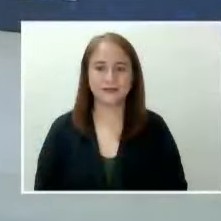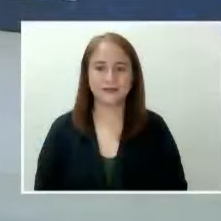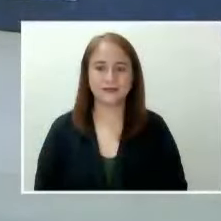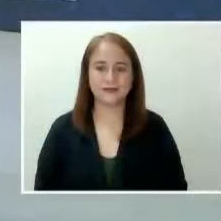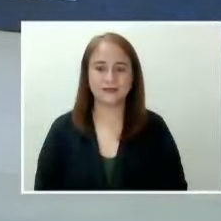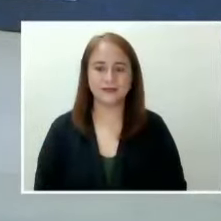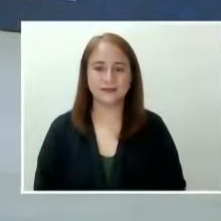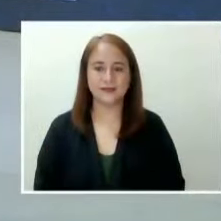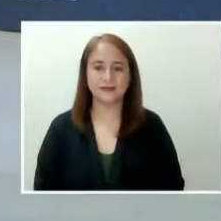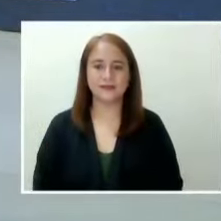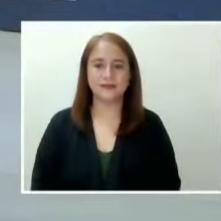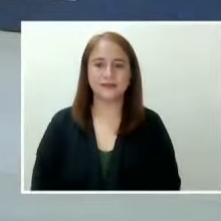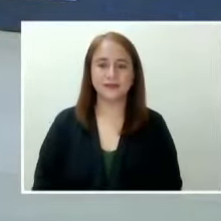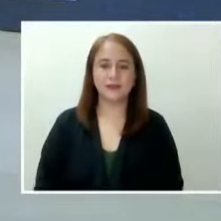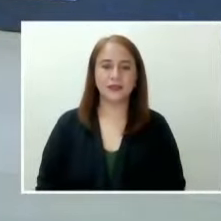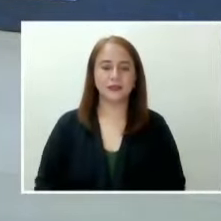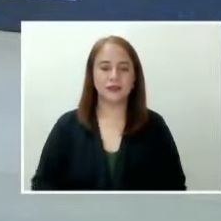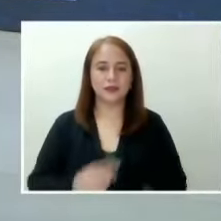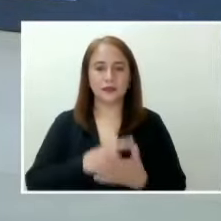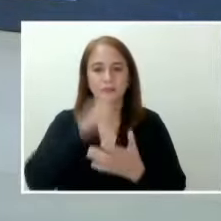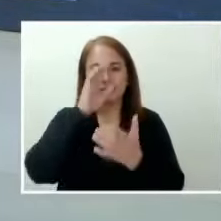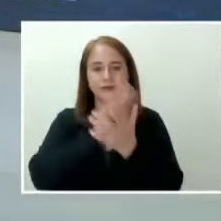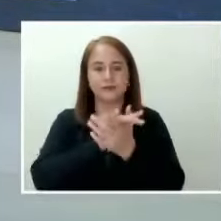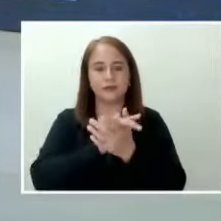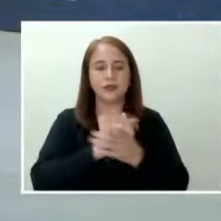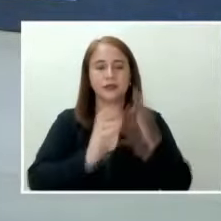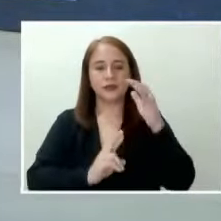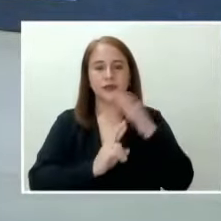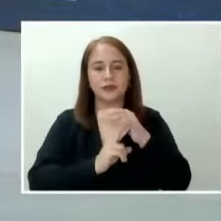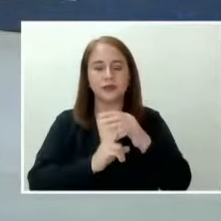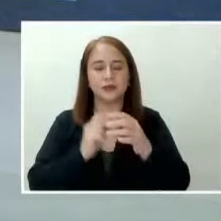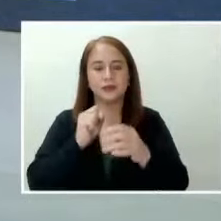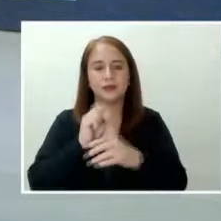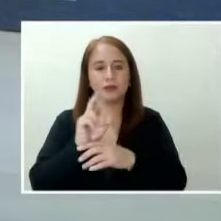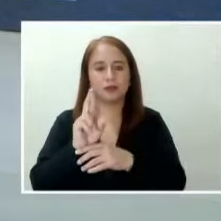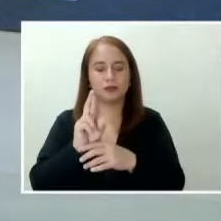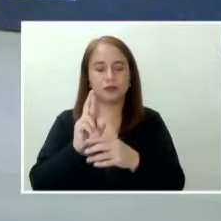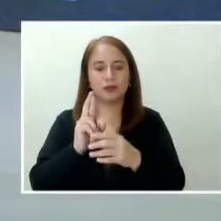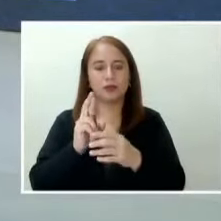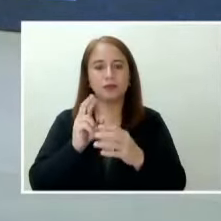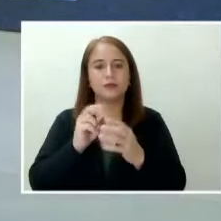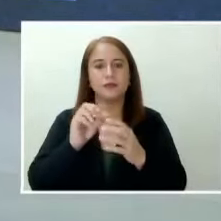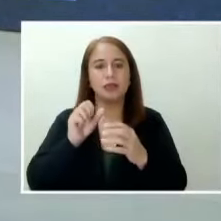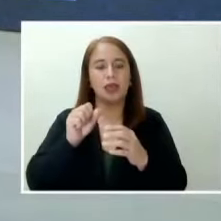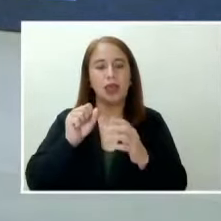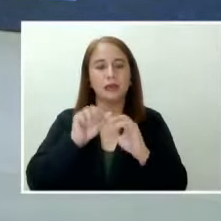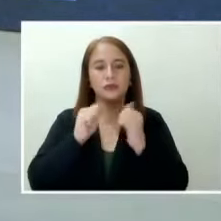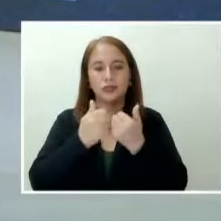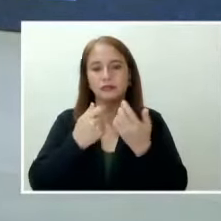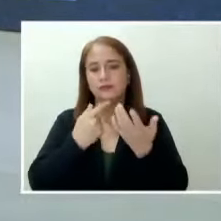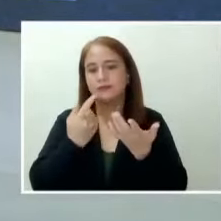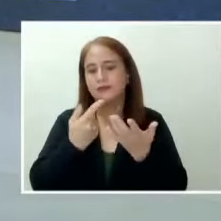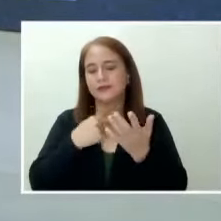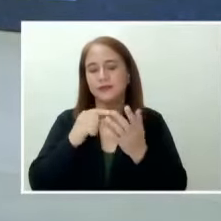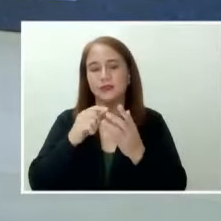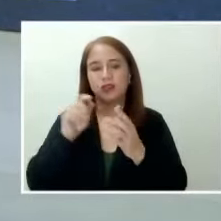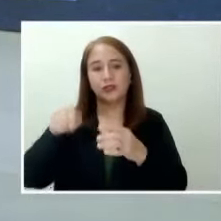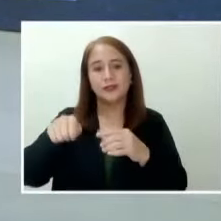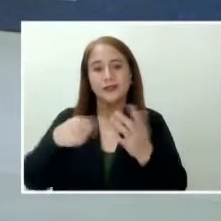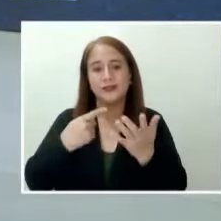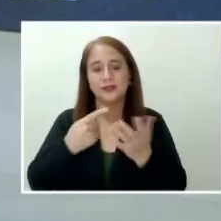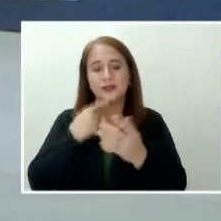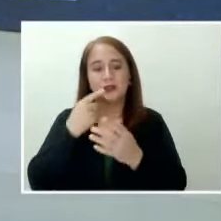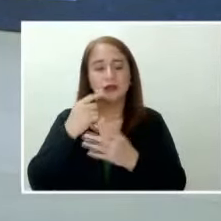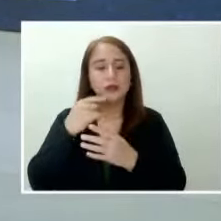Na niniwala si Richard Senior Associate Justice Antonio Carpio na ang dagdag na bakunang ibinigay ng